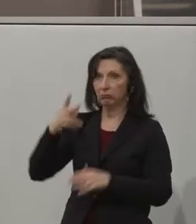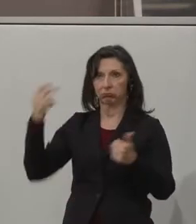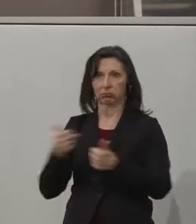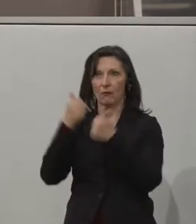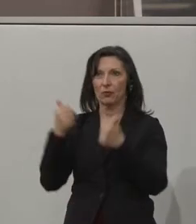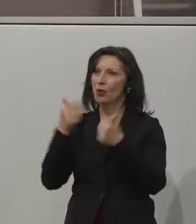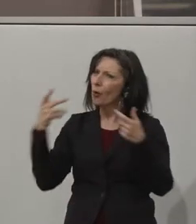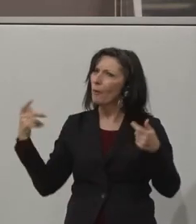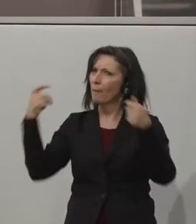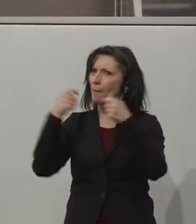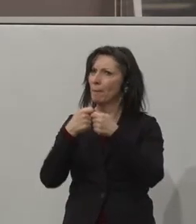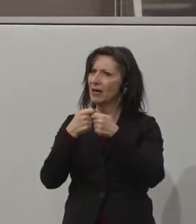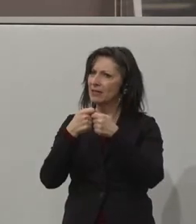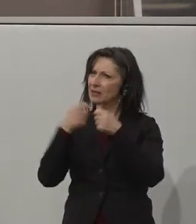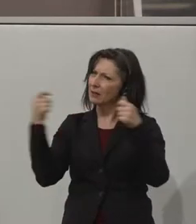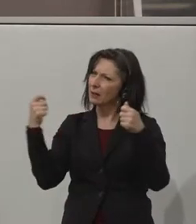unserem Zweck.